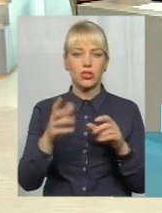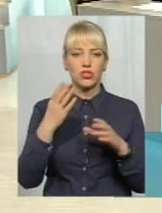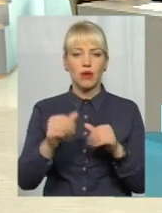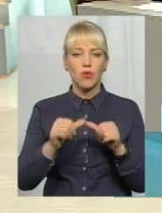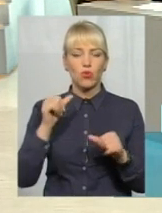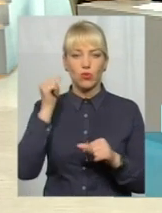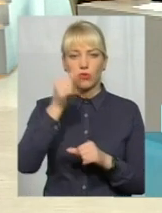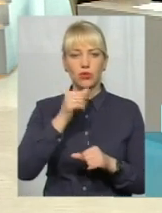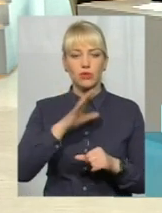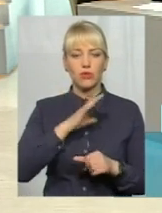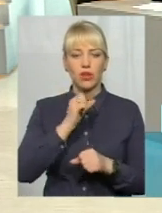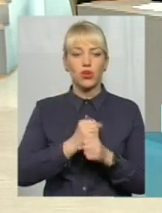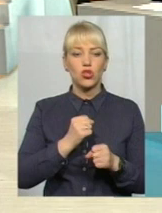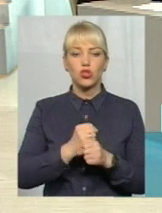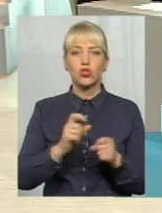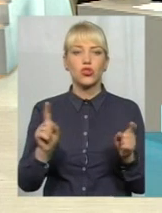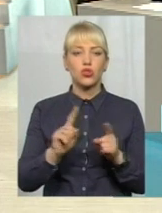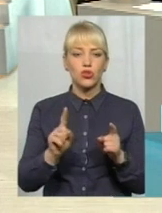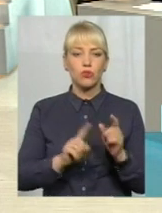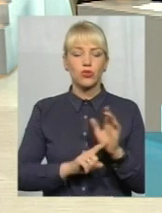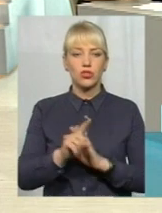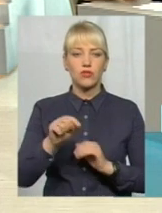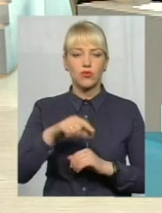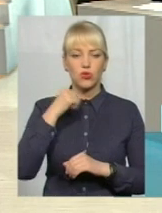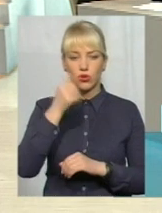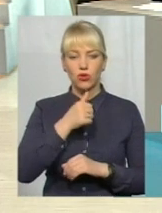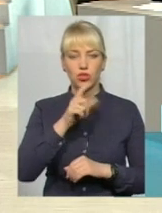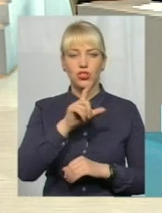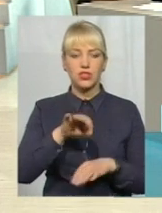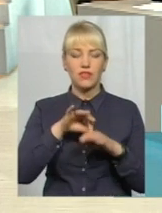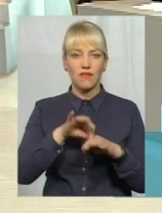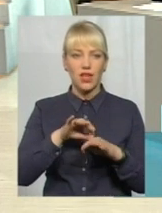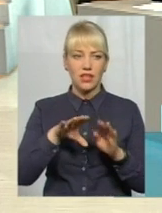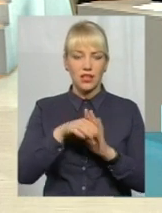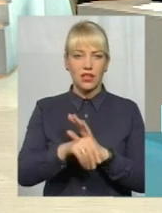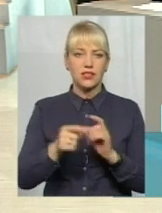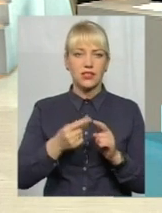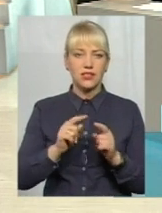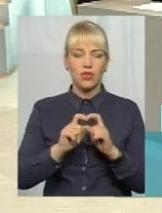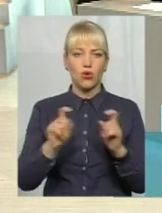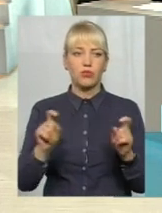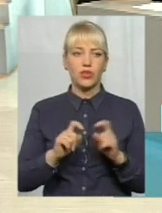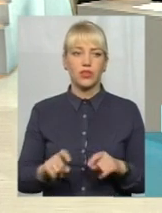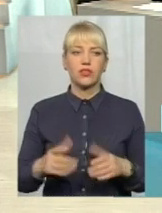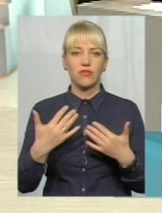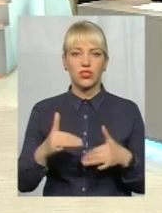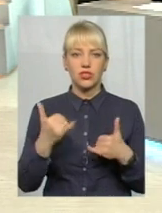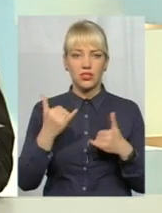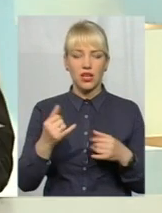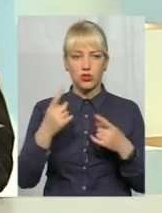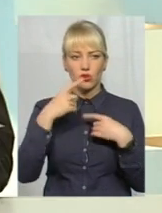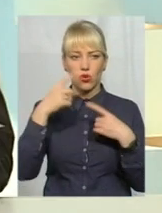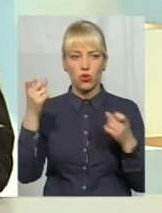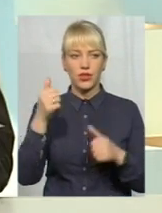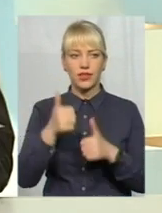розроблена. З чого почнеться цього річ, от вже саме зведення цих об'єктів? Вже зараз оголошений тендер